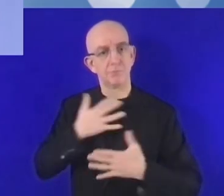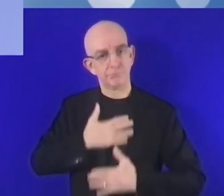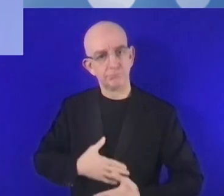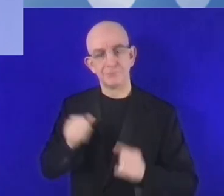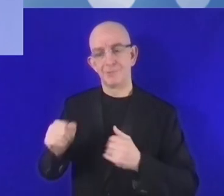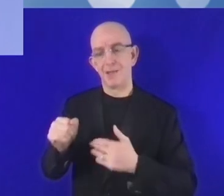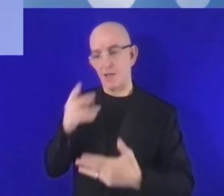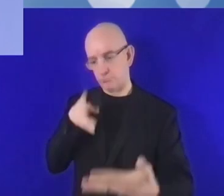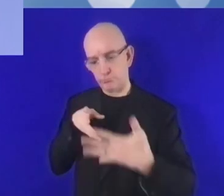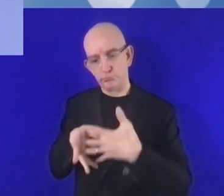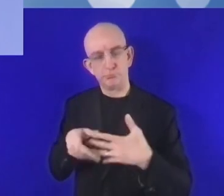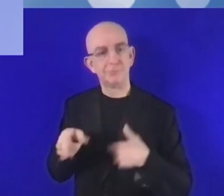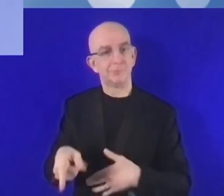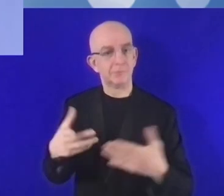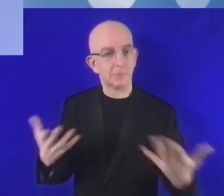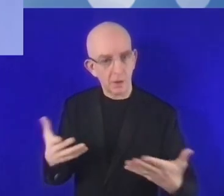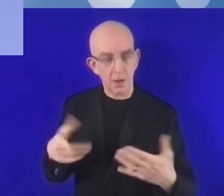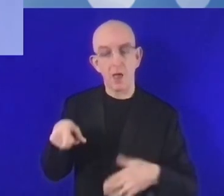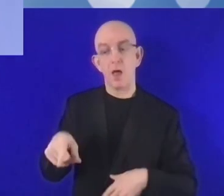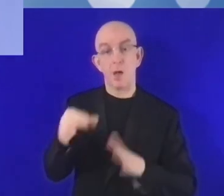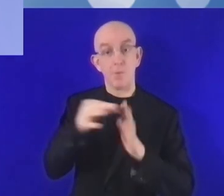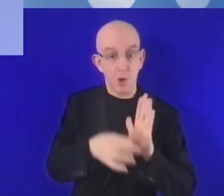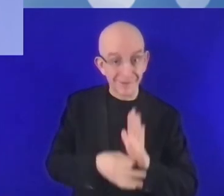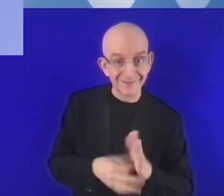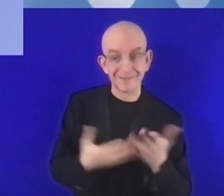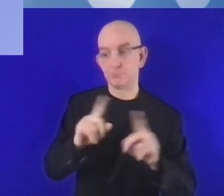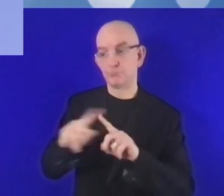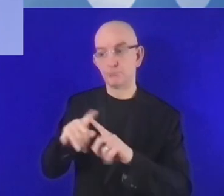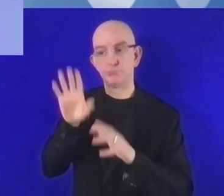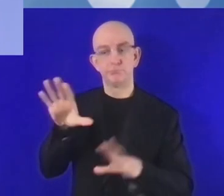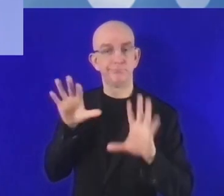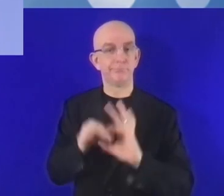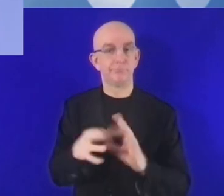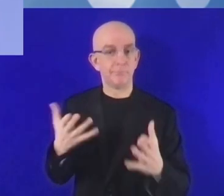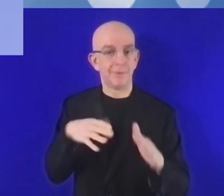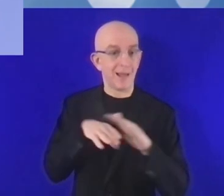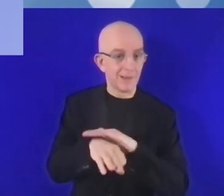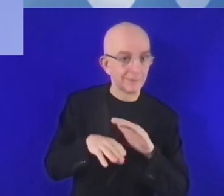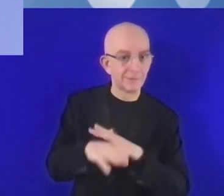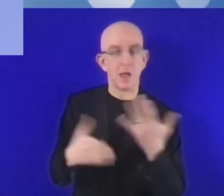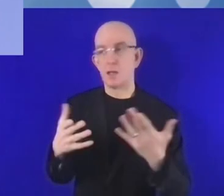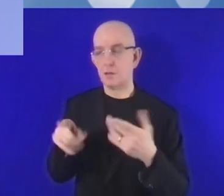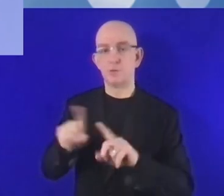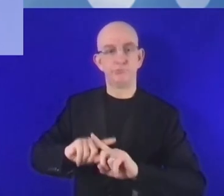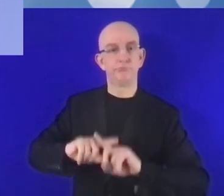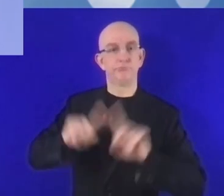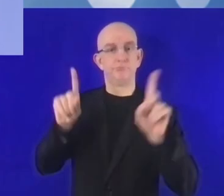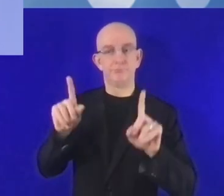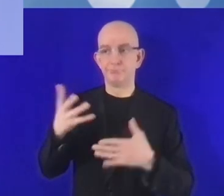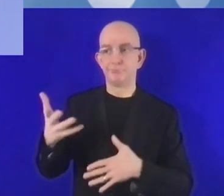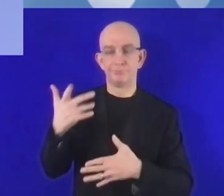كما قلت على أساس عالي من الشفافية وعلى أساس الوصول إليها أن يكون